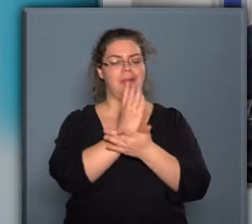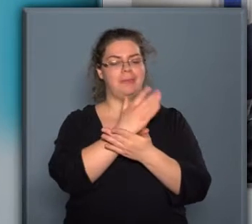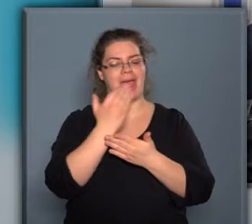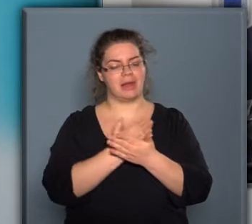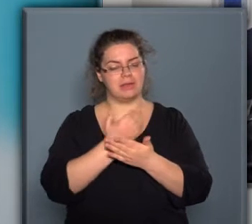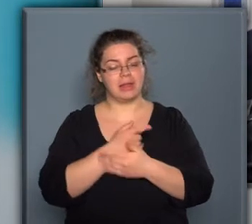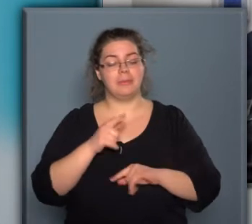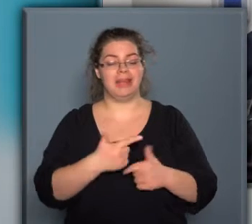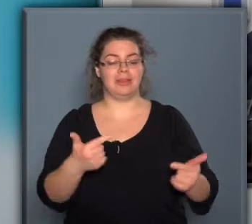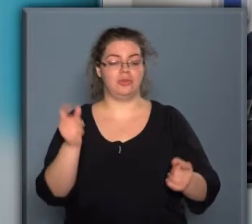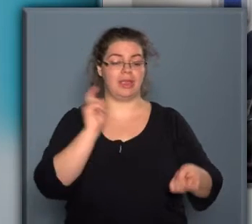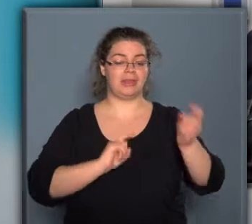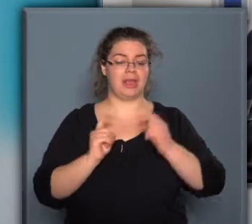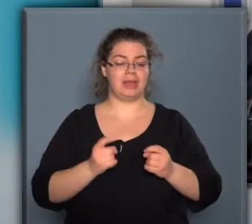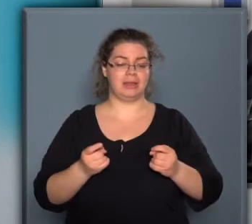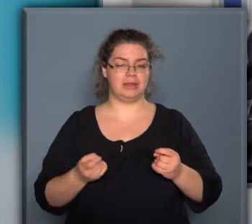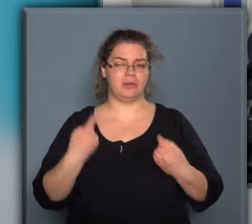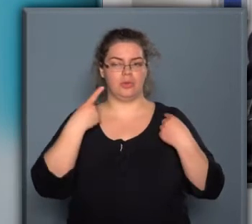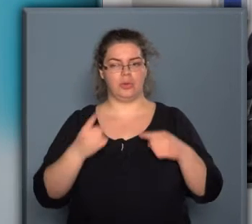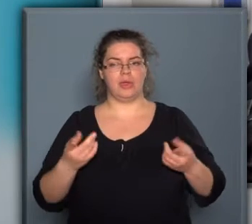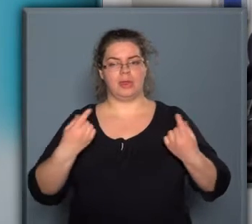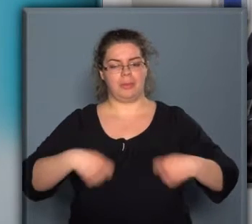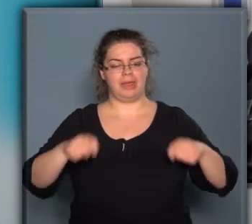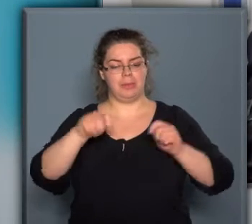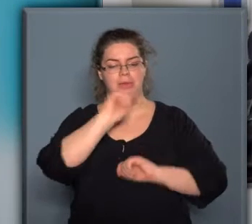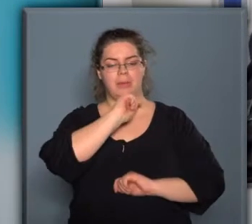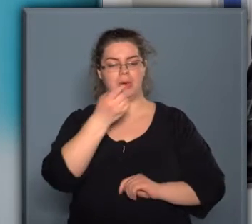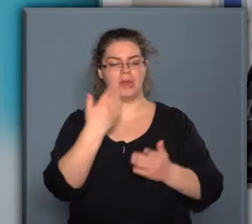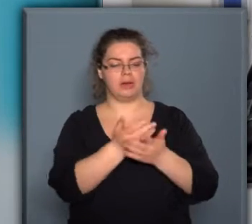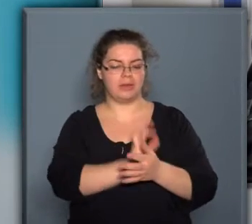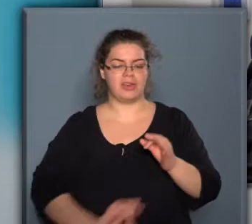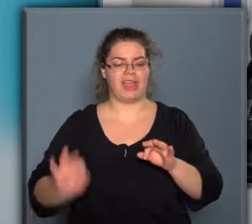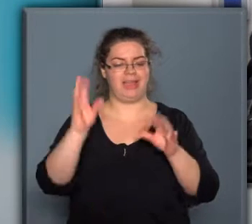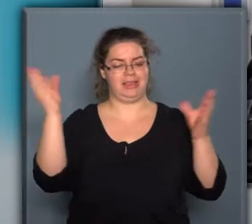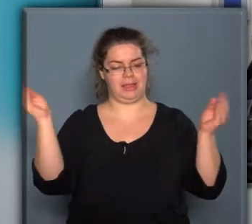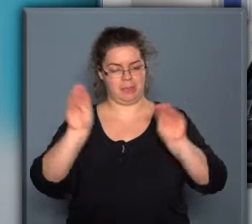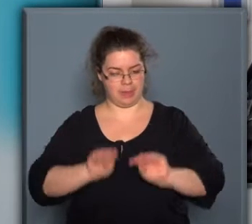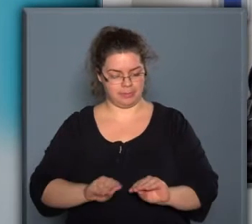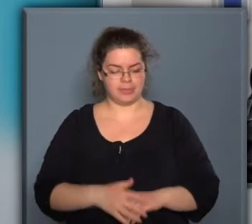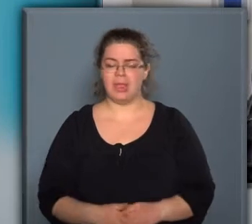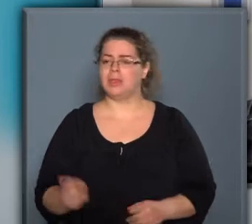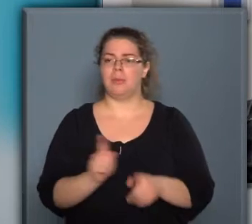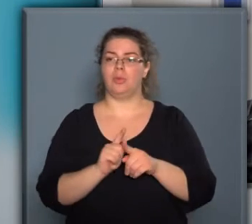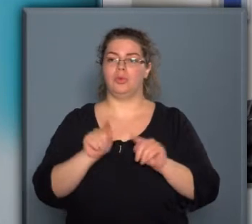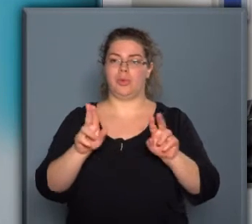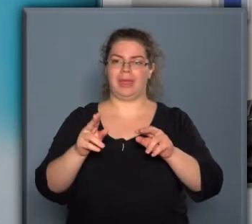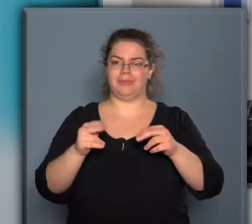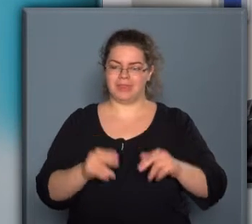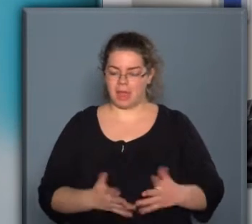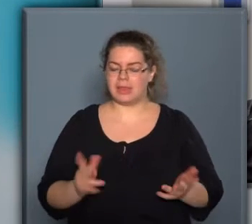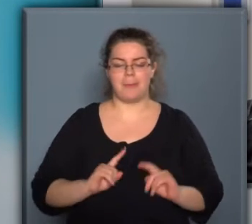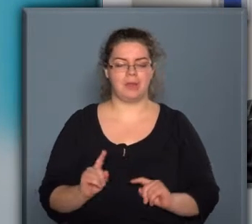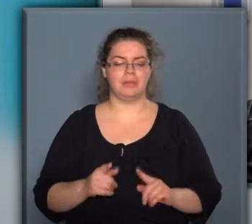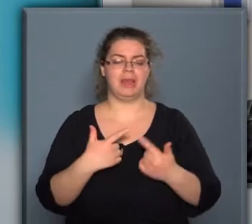már használnak, hanem lehetőség szerint szervesen be tudjanak épülni a magyar gazdaság egészébe. Nem úgy, hogy őket húzzuk vissza,